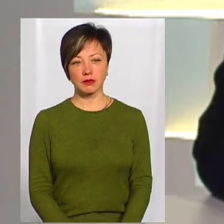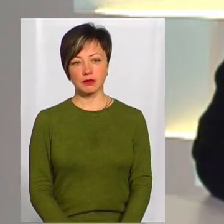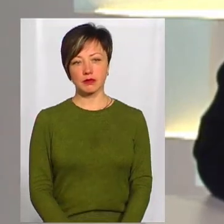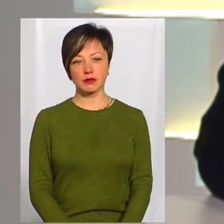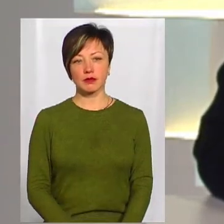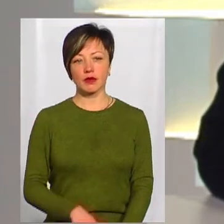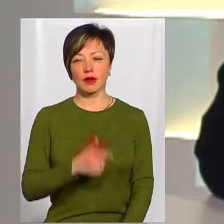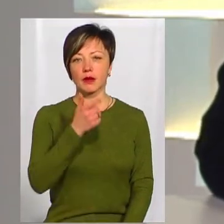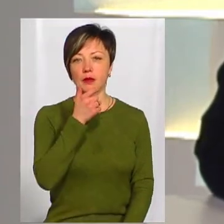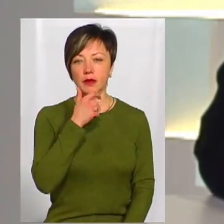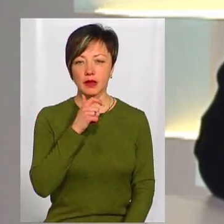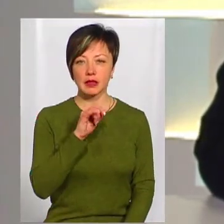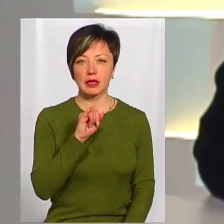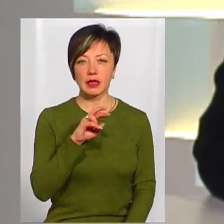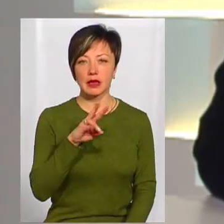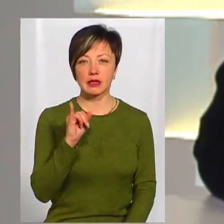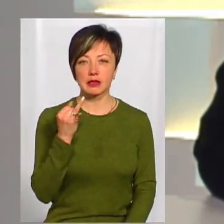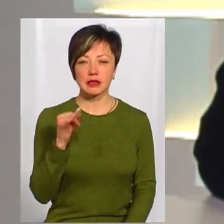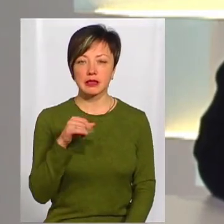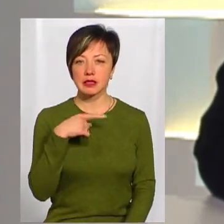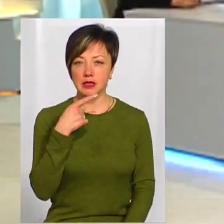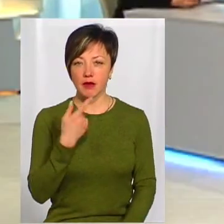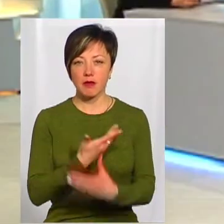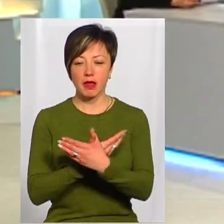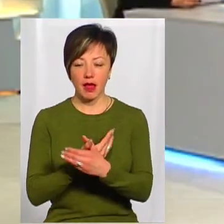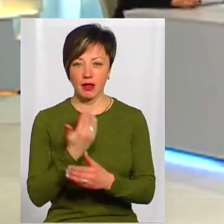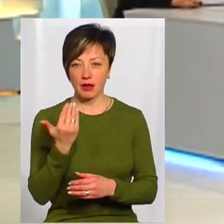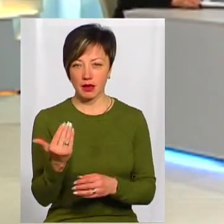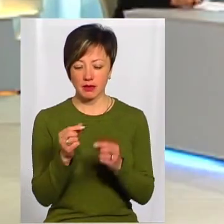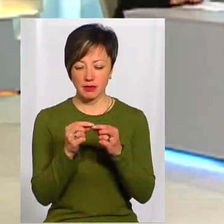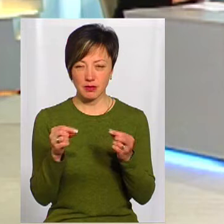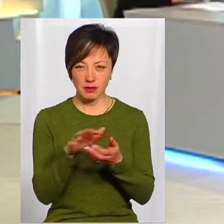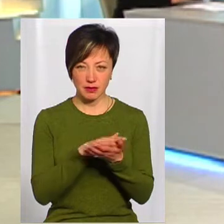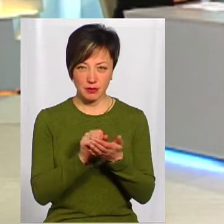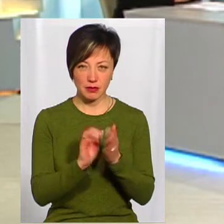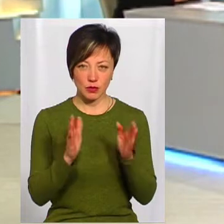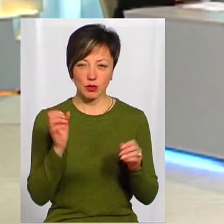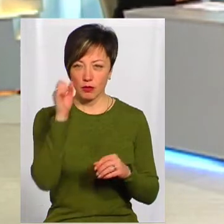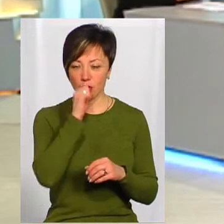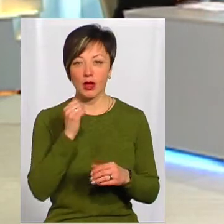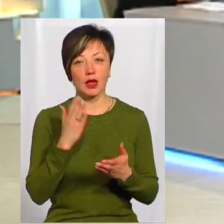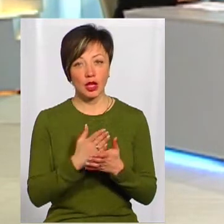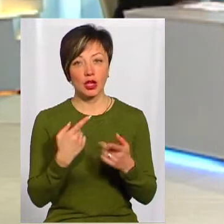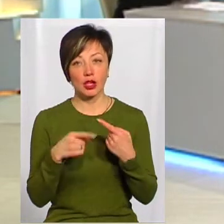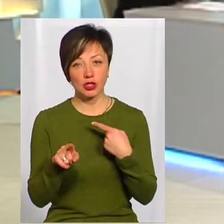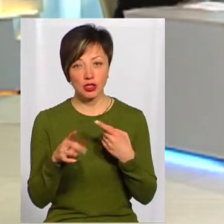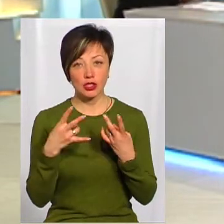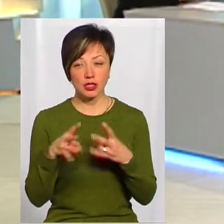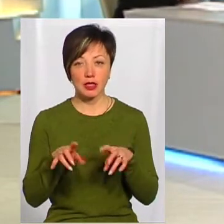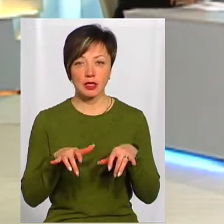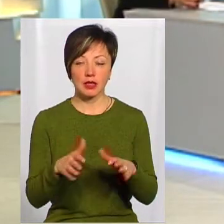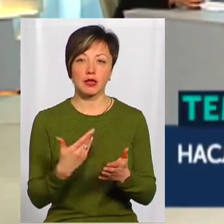Пан Лінінський сказав, що метелики, їхні лялечки загинуть. Є ще інші патогени,